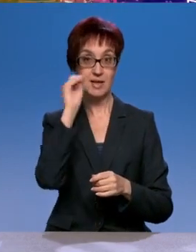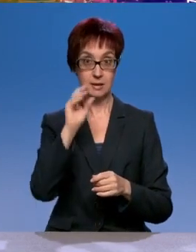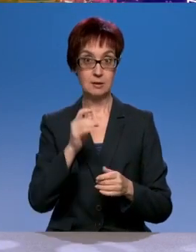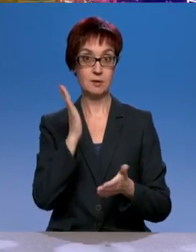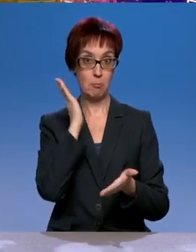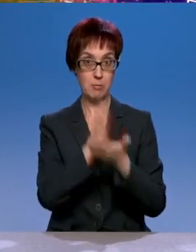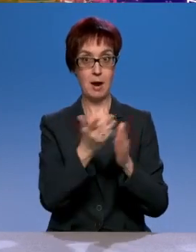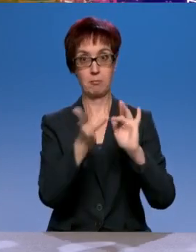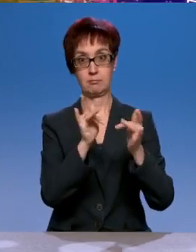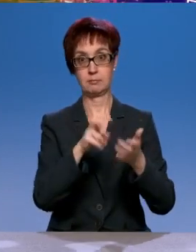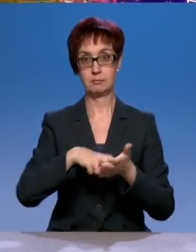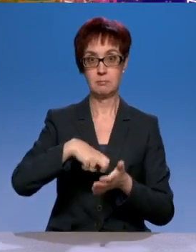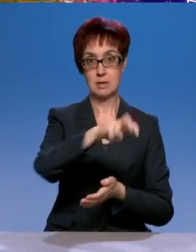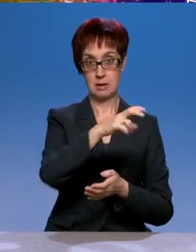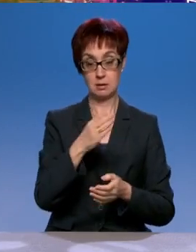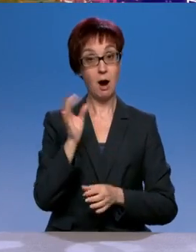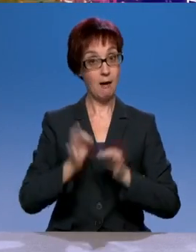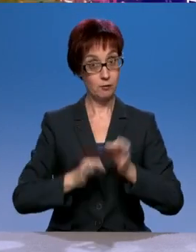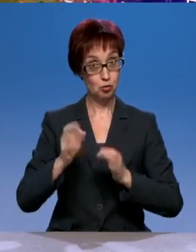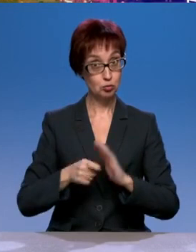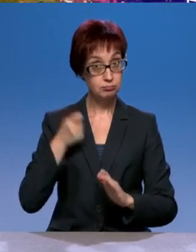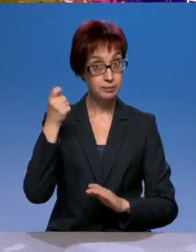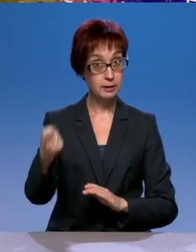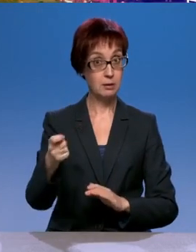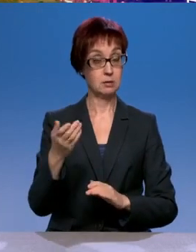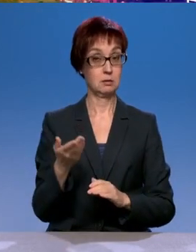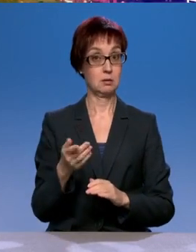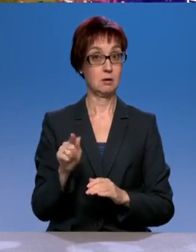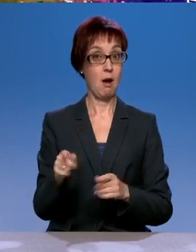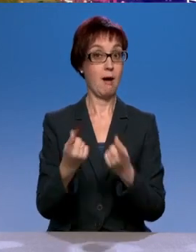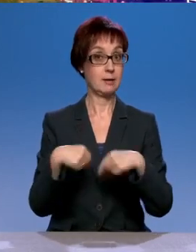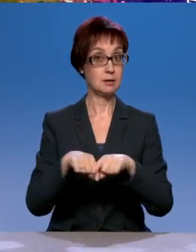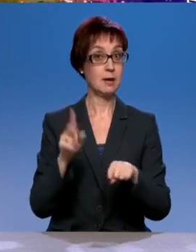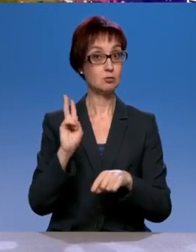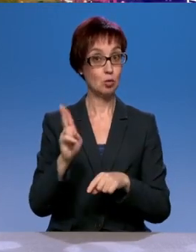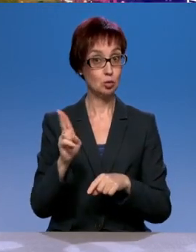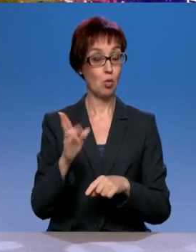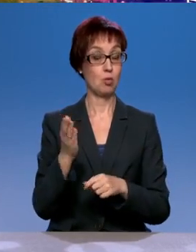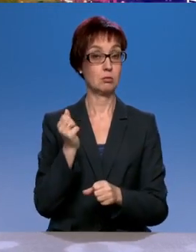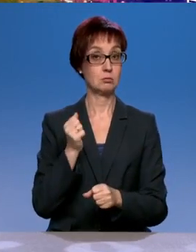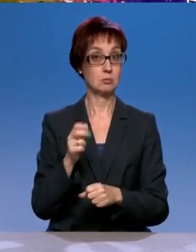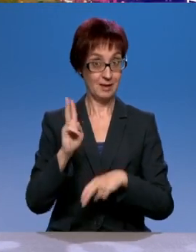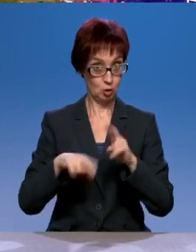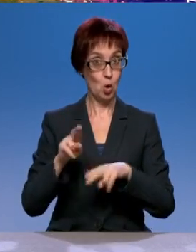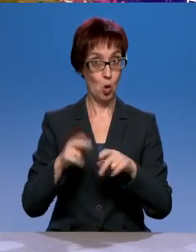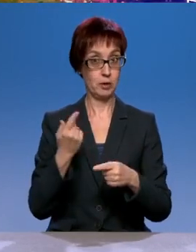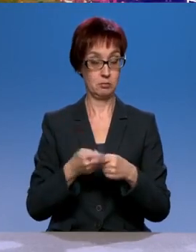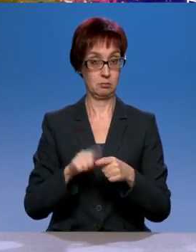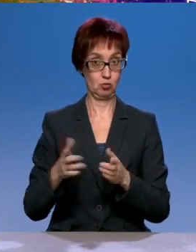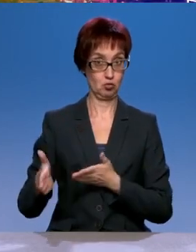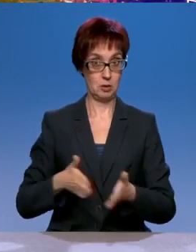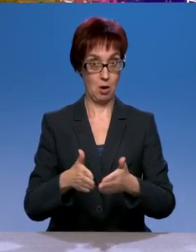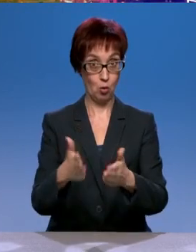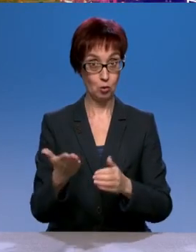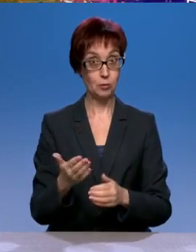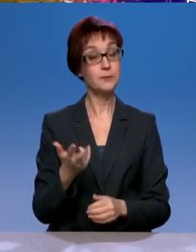на организацию, которая эту дорогу проложила? Она же ее обслуживает, я правильно понимаю, какое-то время потом? Да, понимаете, если